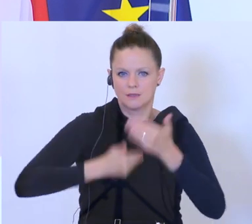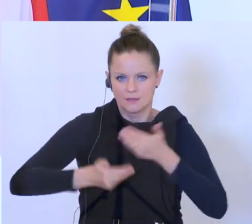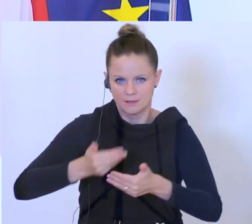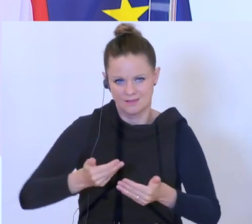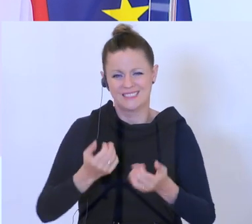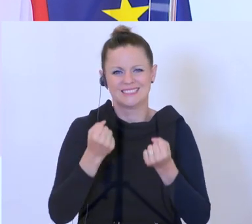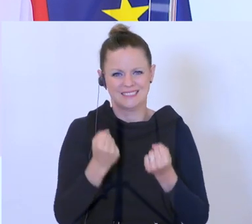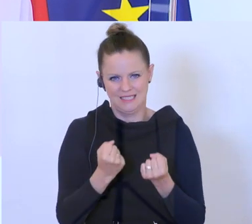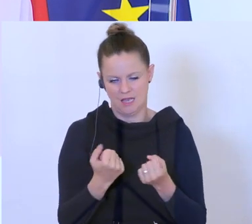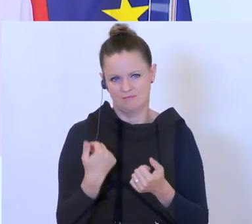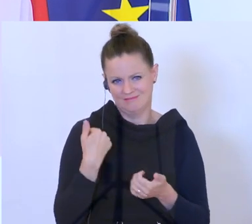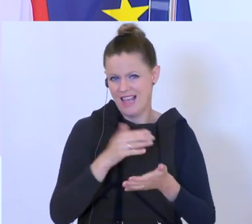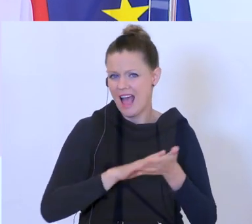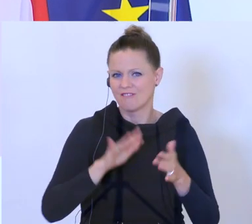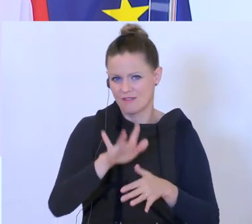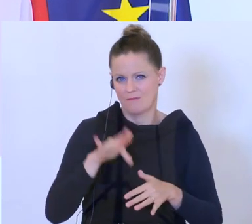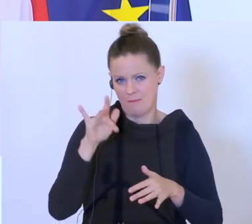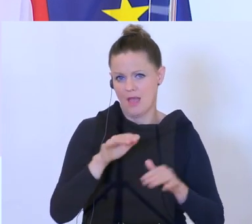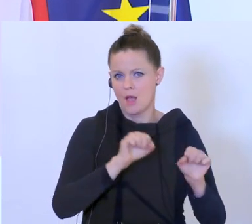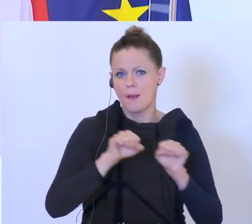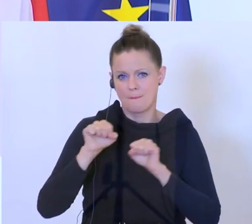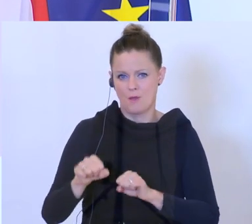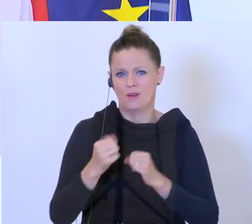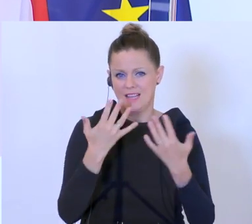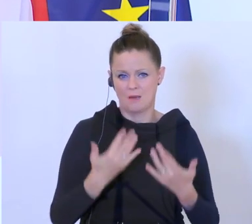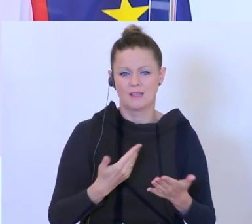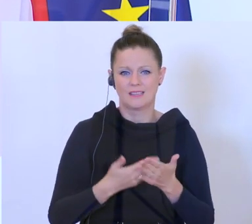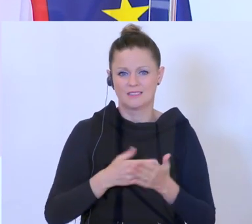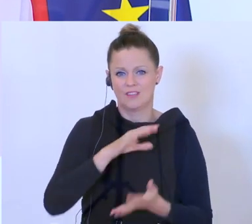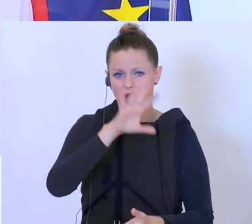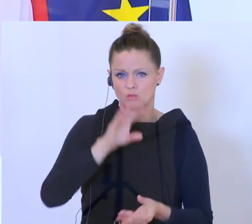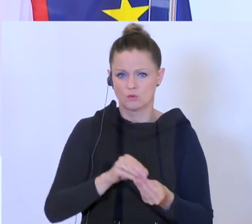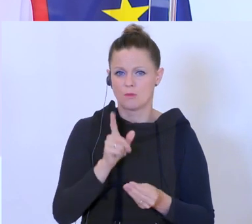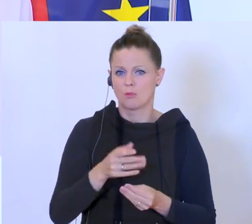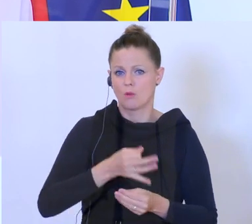dass die Abrechnung passiert und deswegen wird sich diese Summe auch täglich ändern und vergrößern.